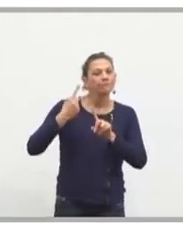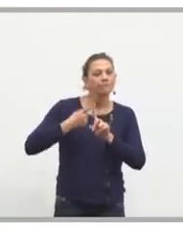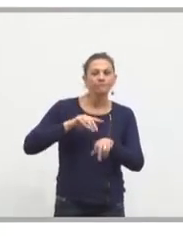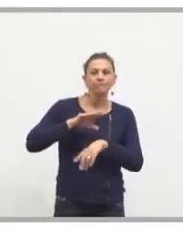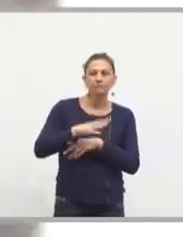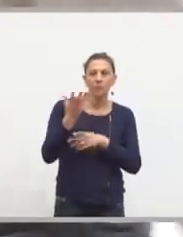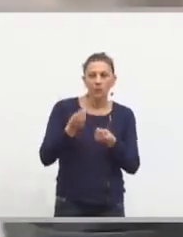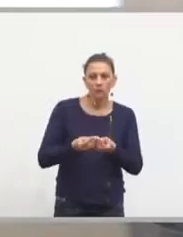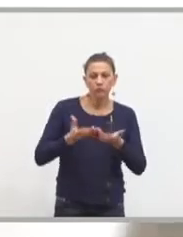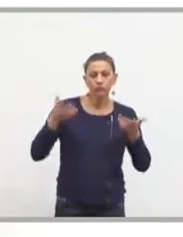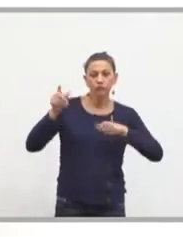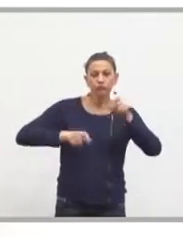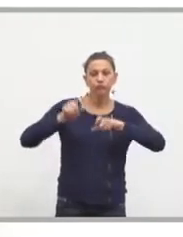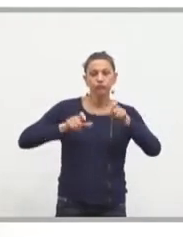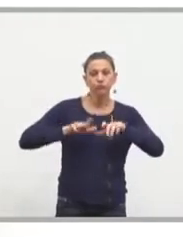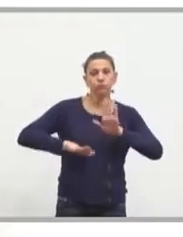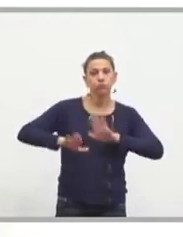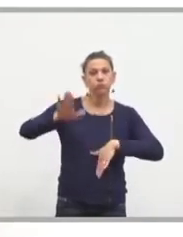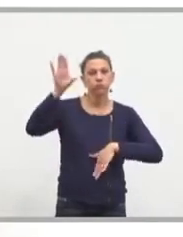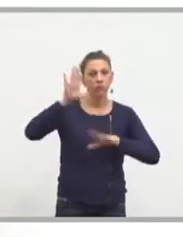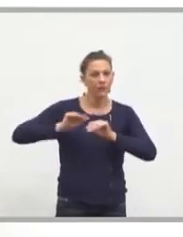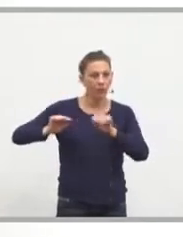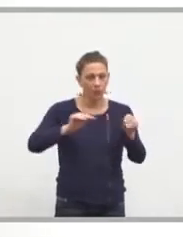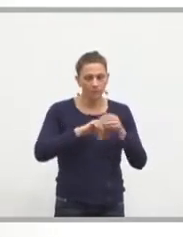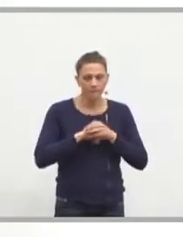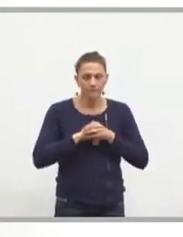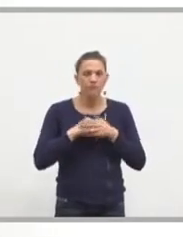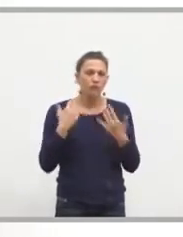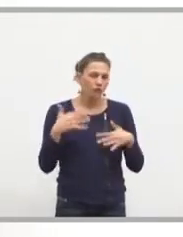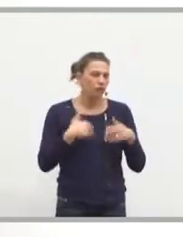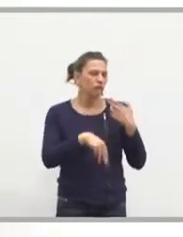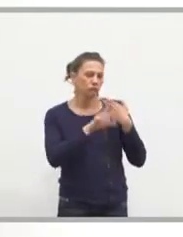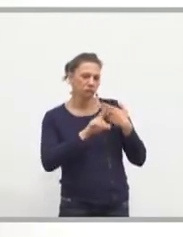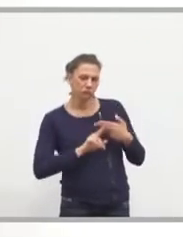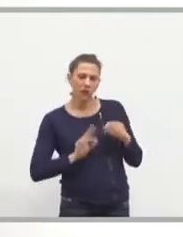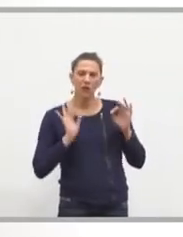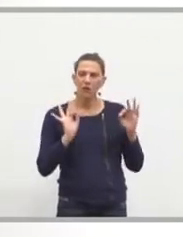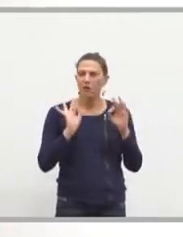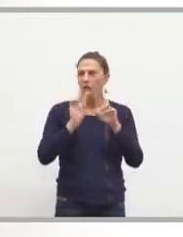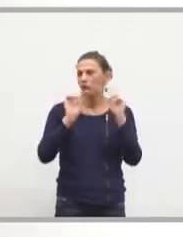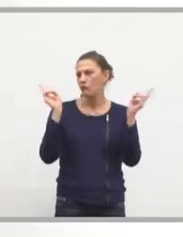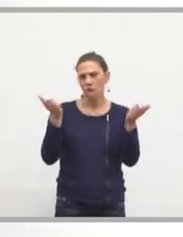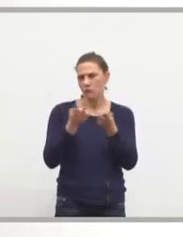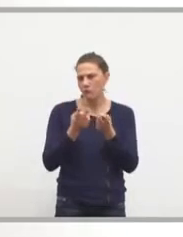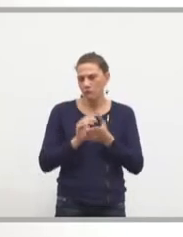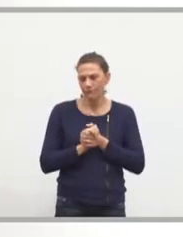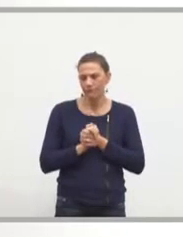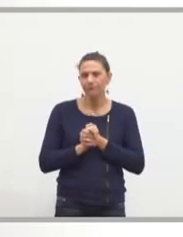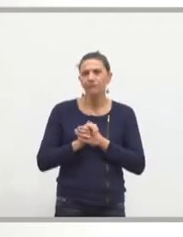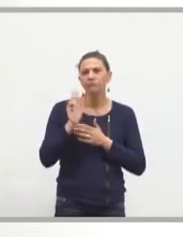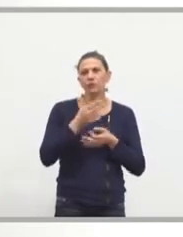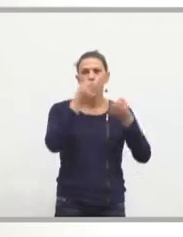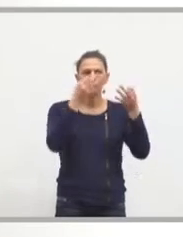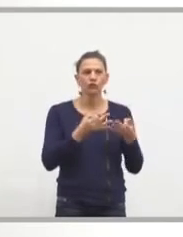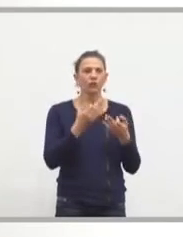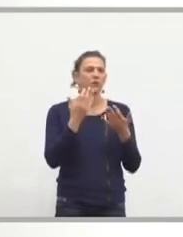démographique, tous les points sur lesquels on a donné des réponses d'intérêt général. Donc, globalement, ce budget consolidé il fait 905